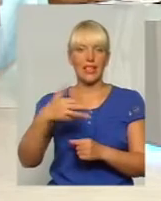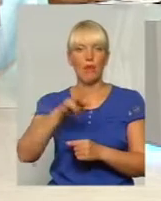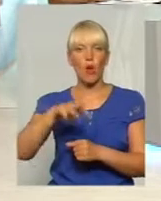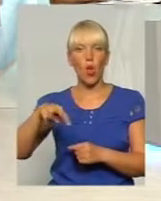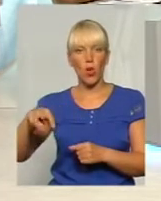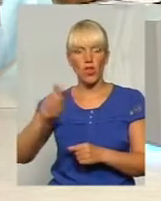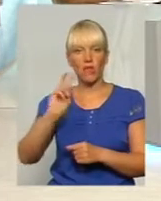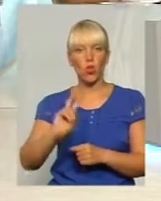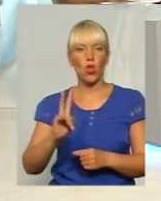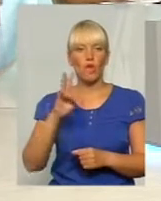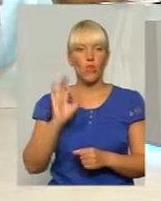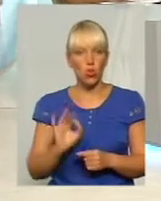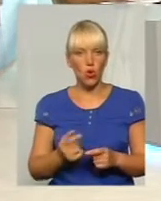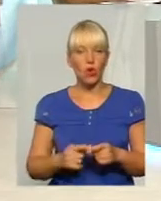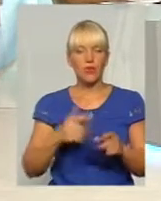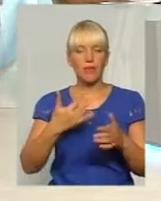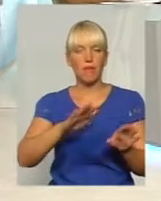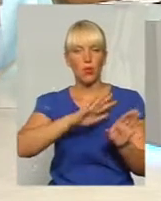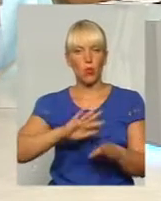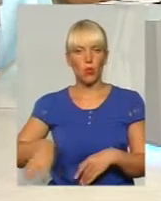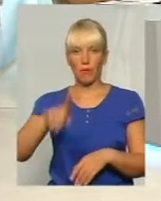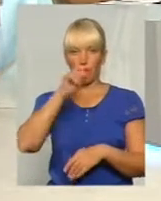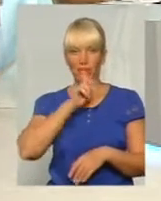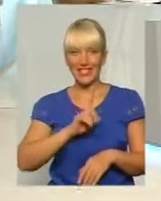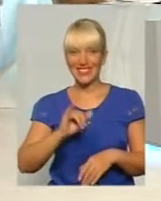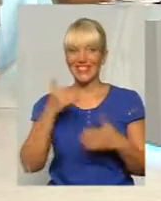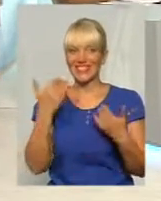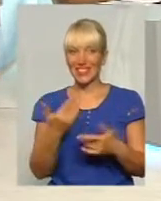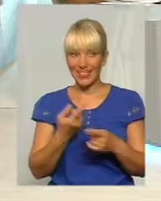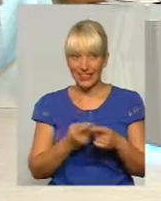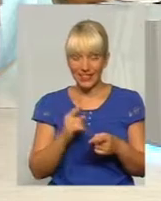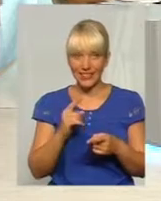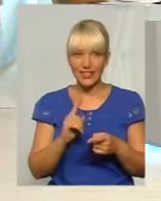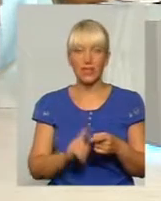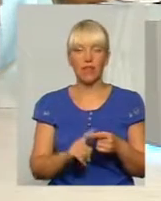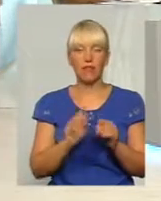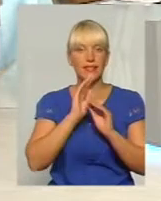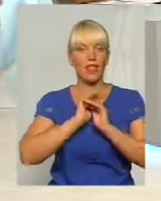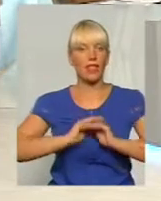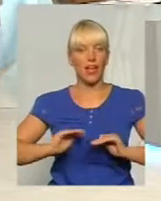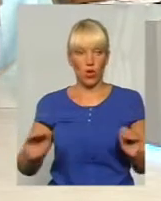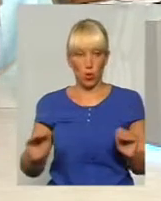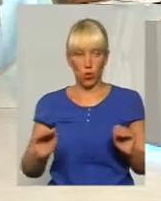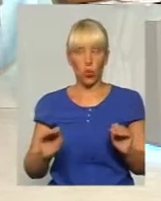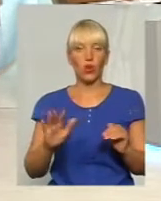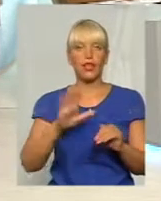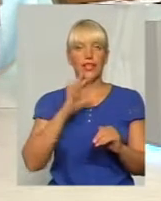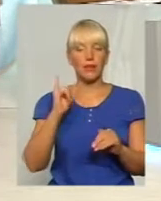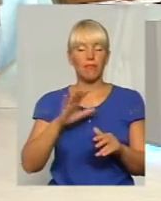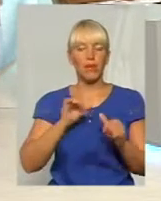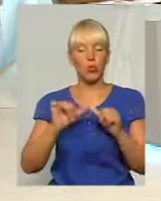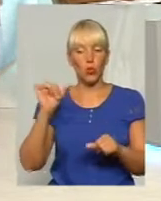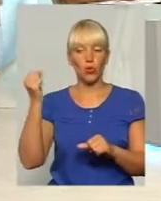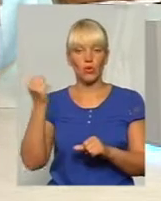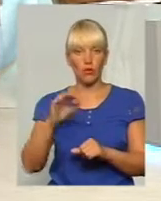Але минув місяць, і все начебто затихло. Навіть минуло тижня була сесія обласної ради,